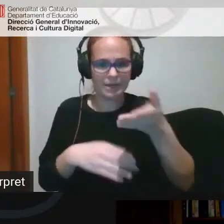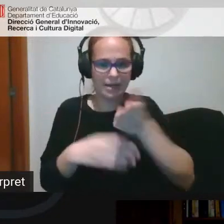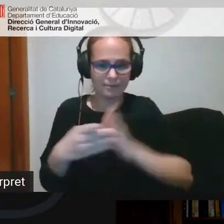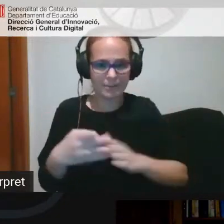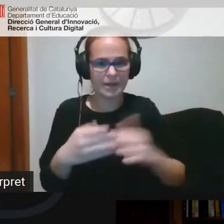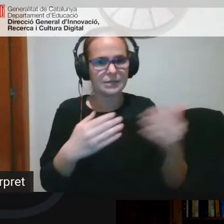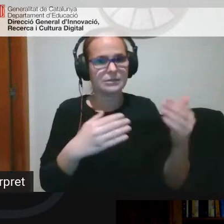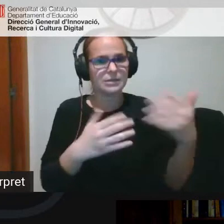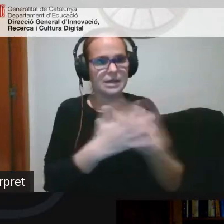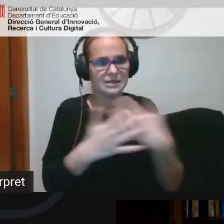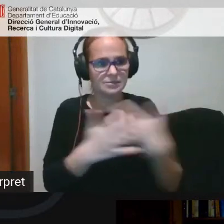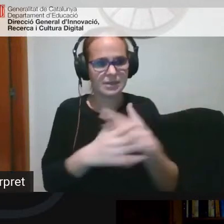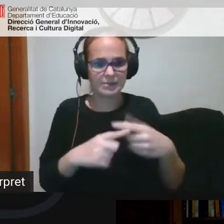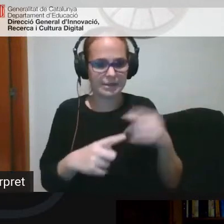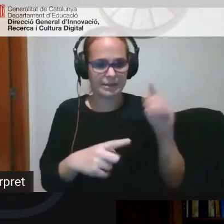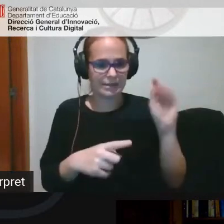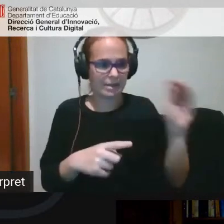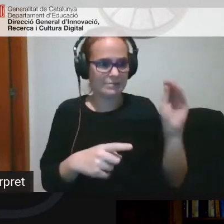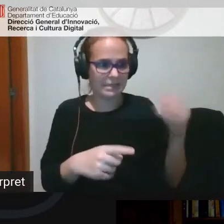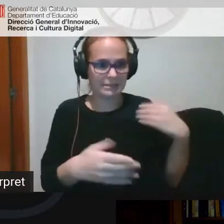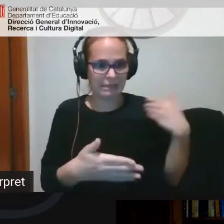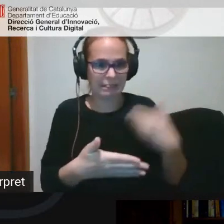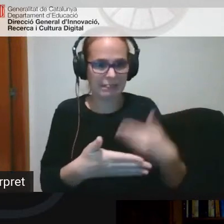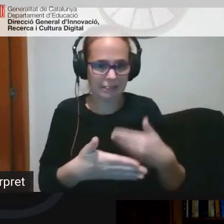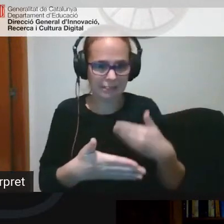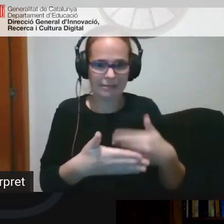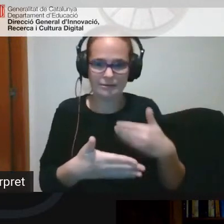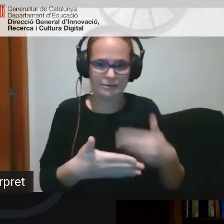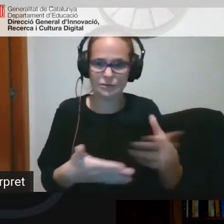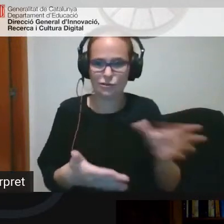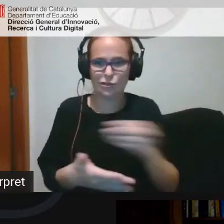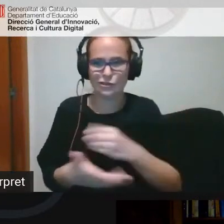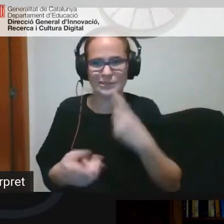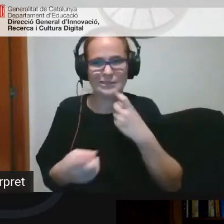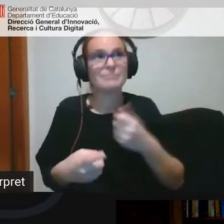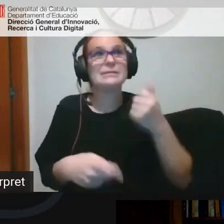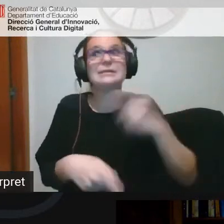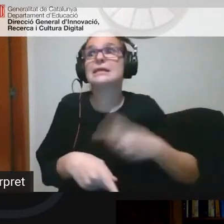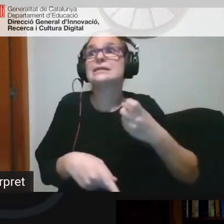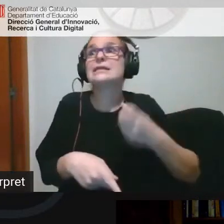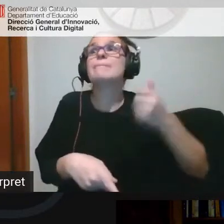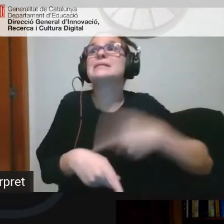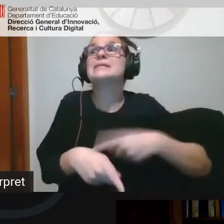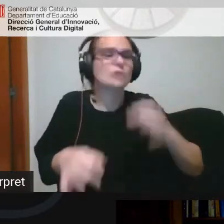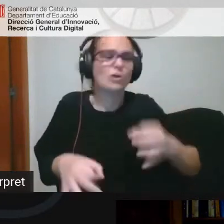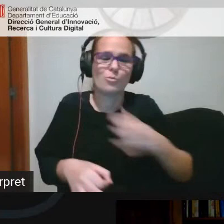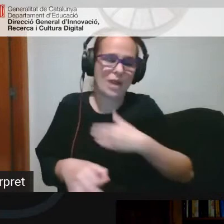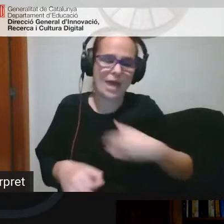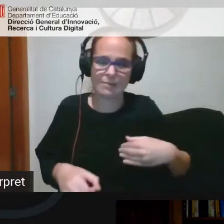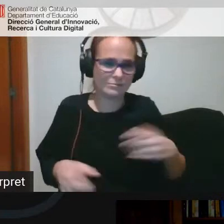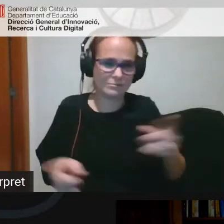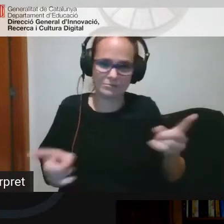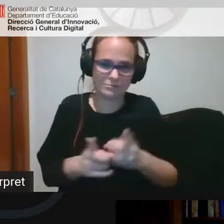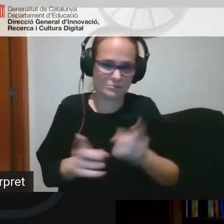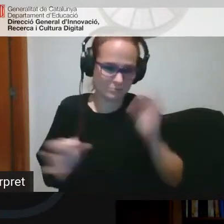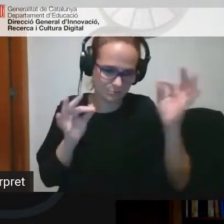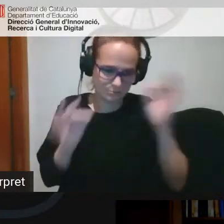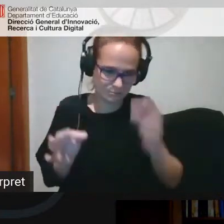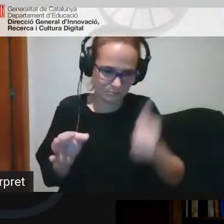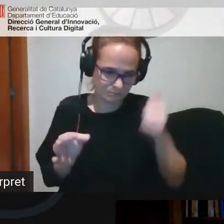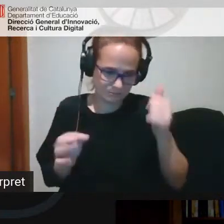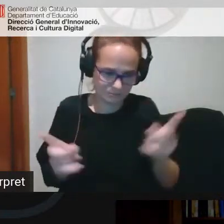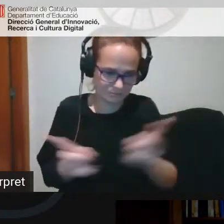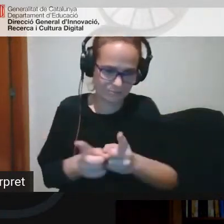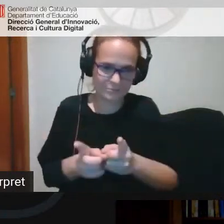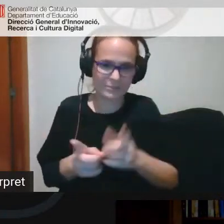a més els hem acutat molt amb el temps pobres tots ens deien necessitem més temps volem exactament que sou molt concisos i que